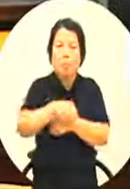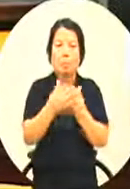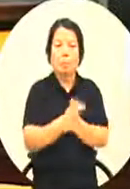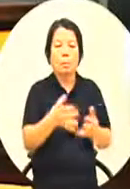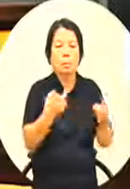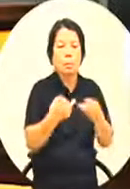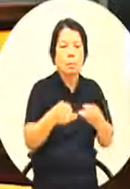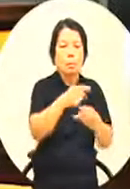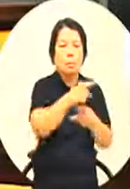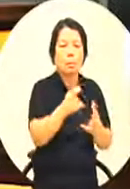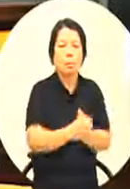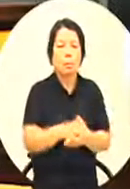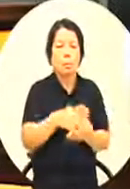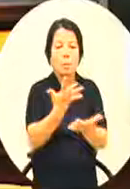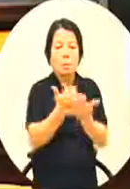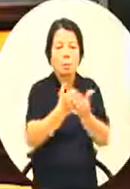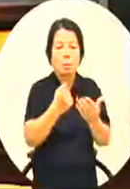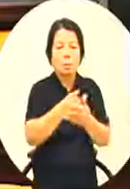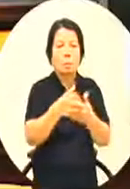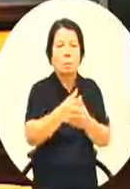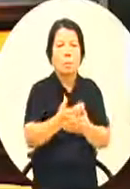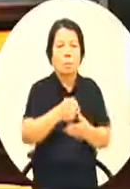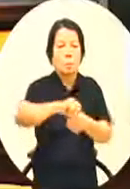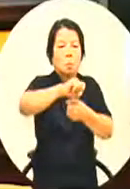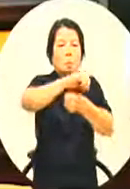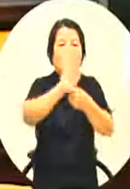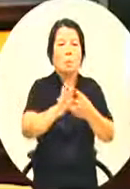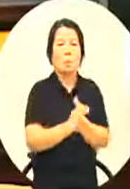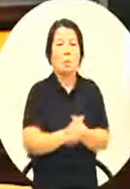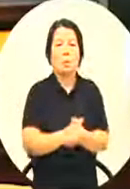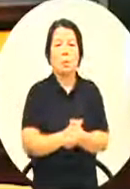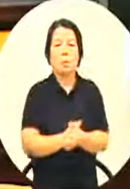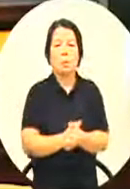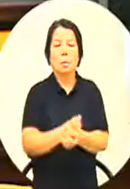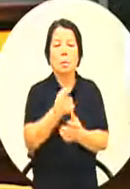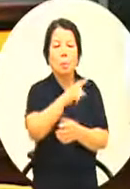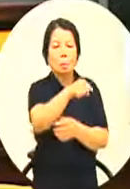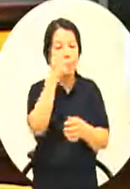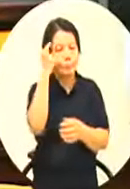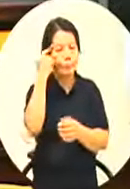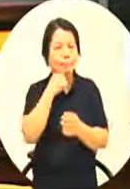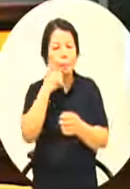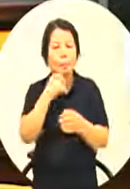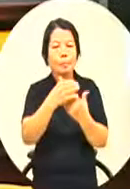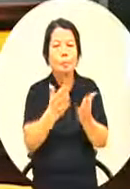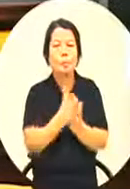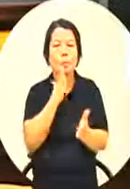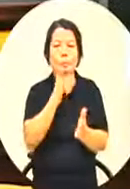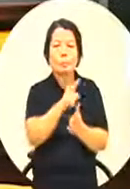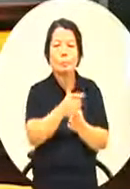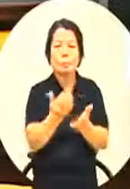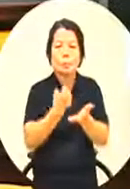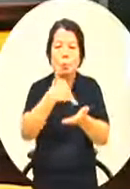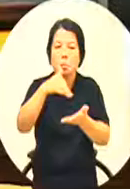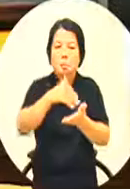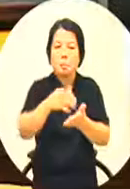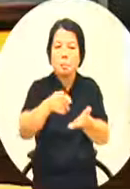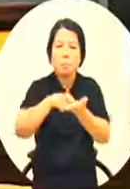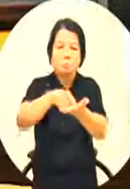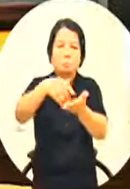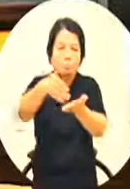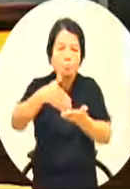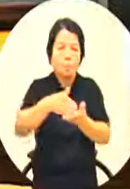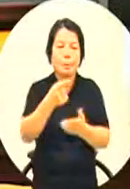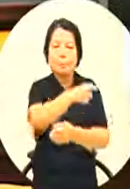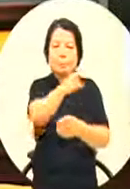学生越来越多而且反应很好你还要编预算大家也要提起看那个方向对不对那